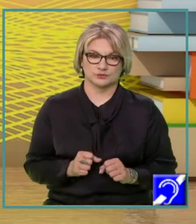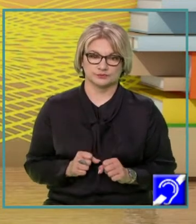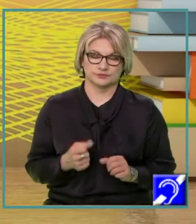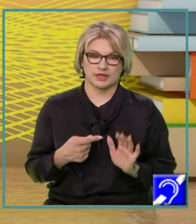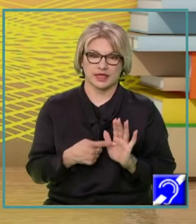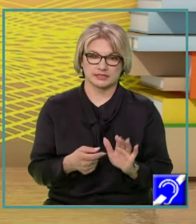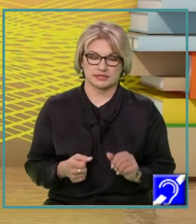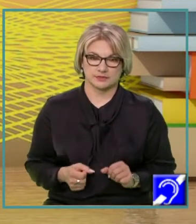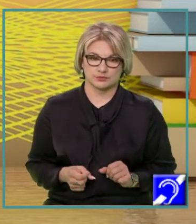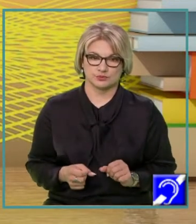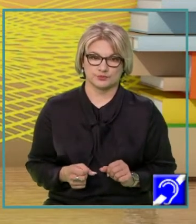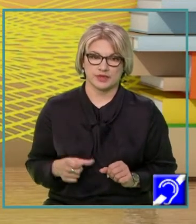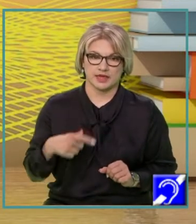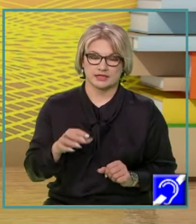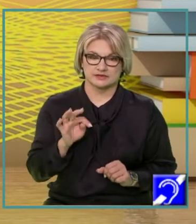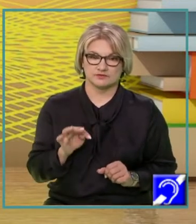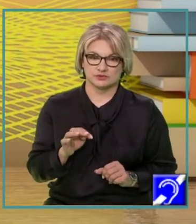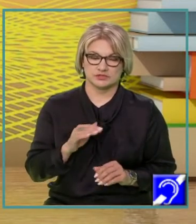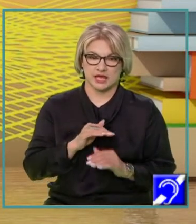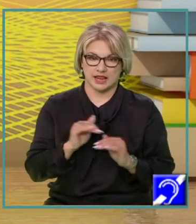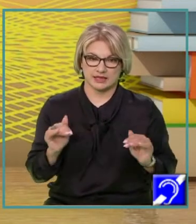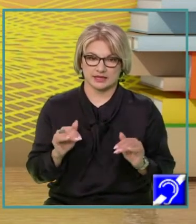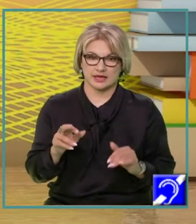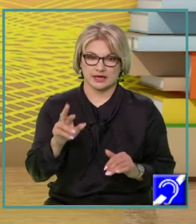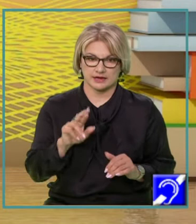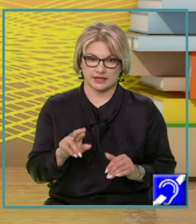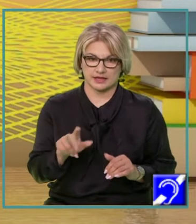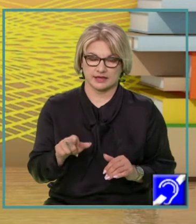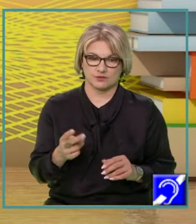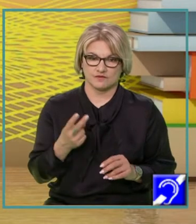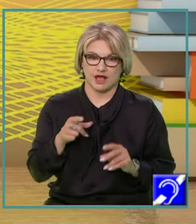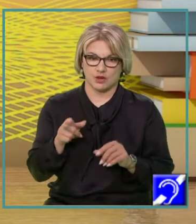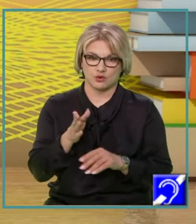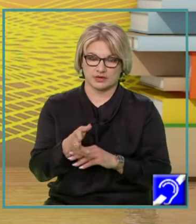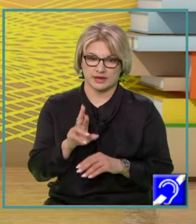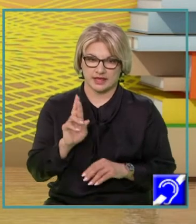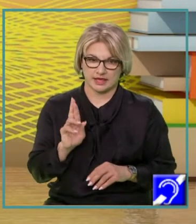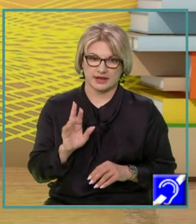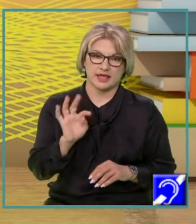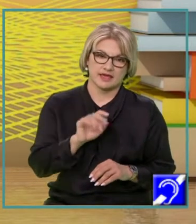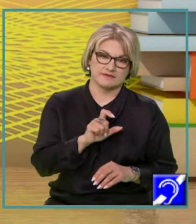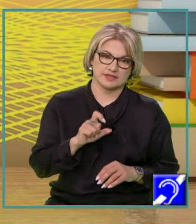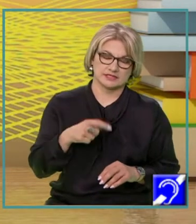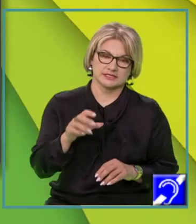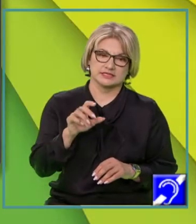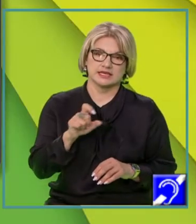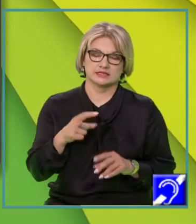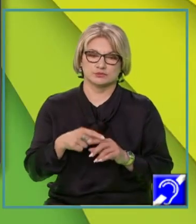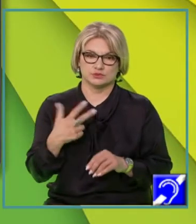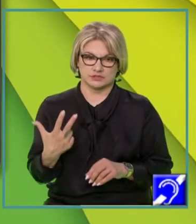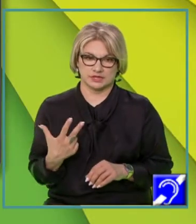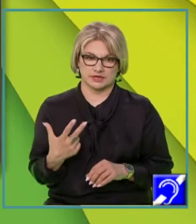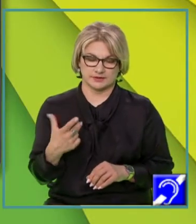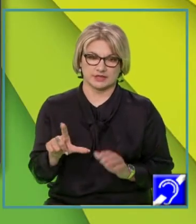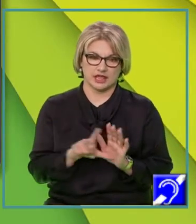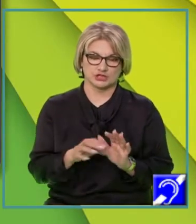exemplu, avem funcția lineară definită pe R cu valori iner. F de X egal cu X plus 3, așadar, legea de